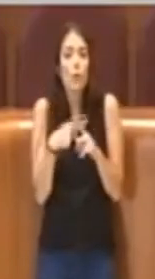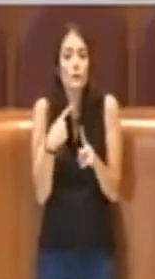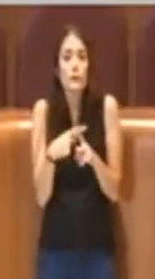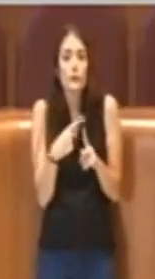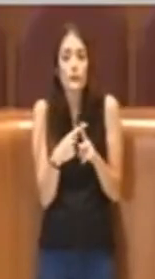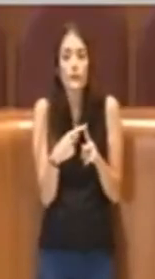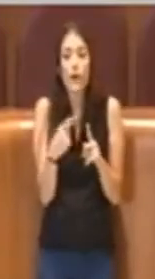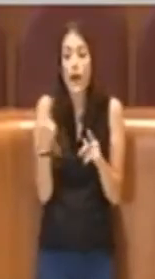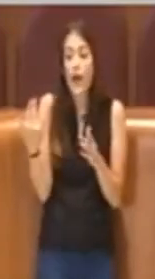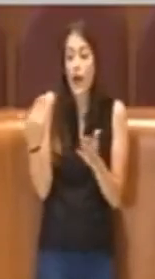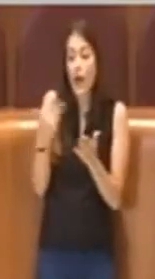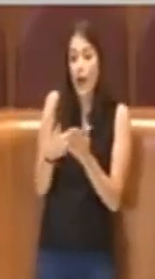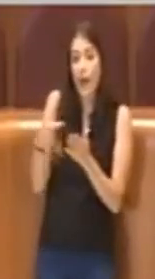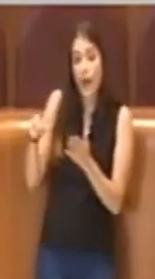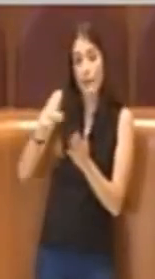presentati. Grazie.